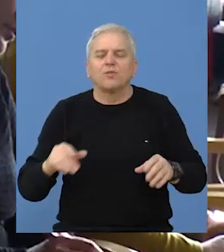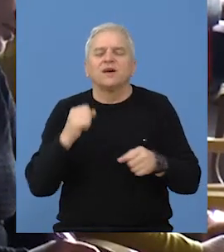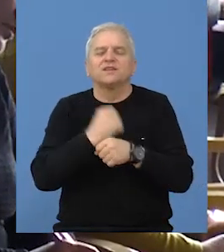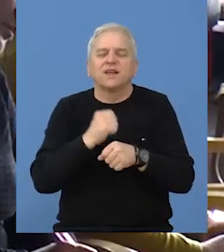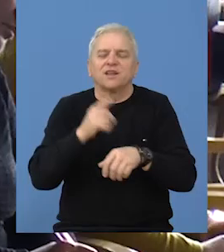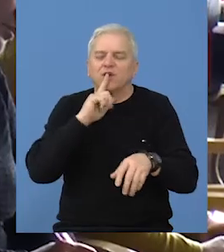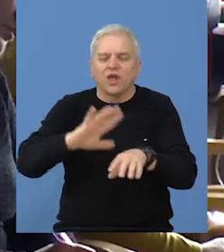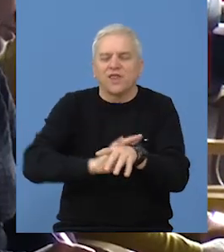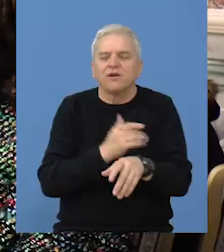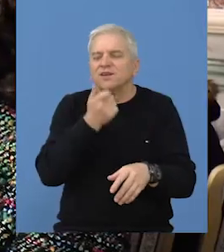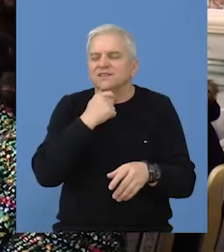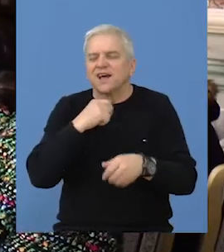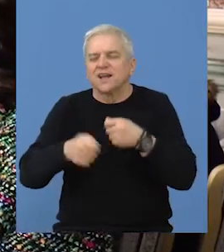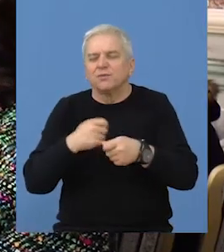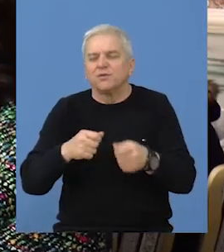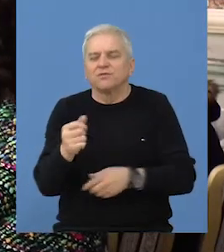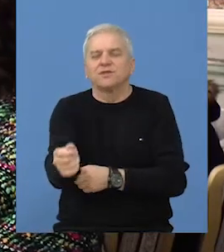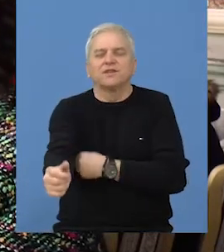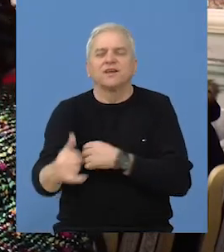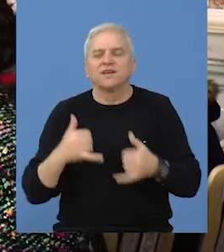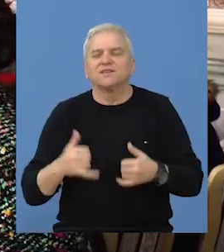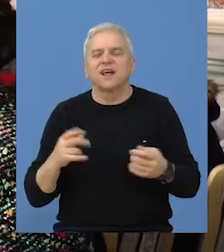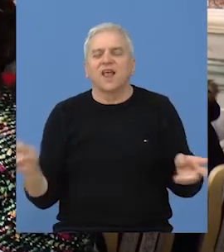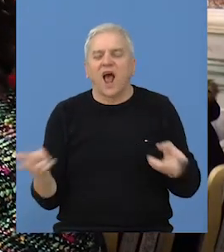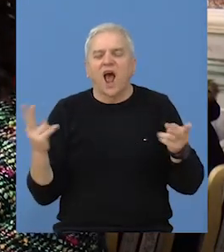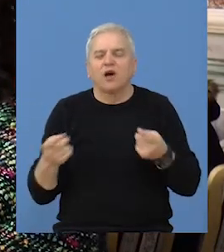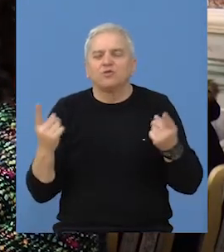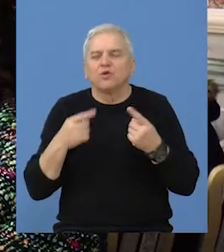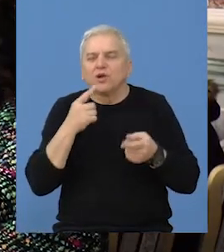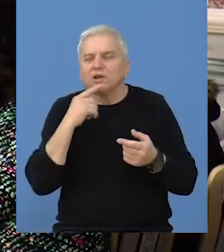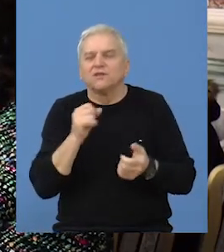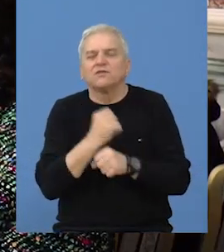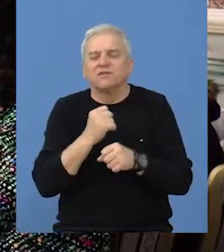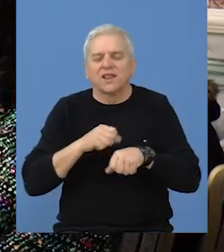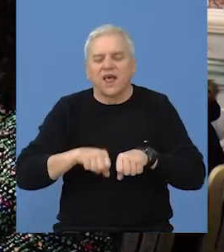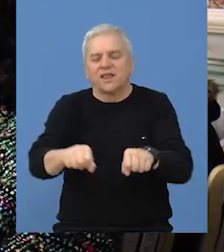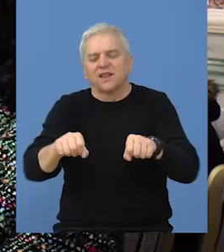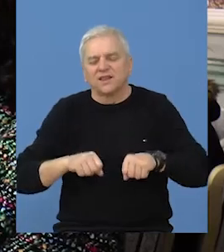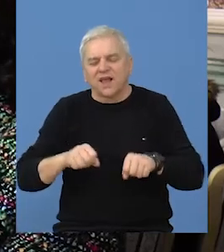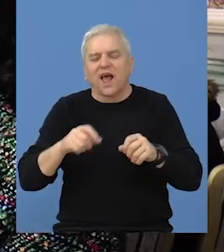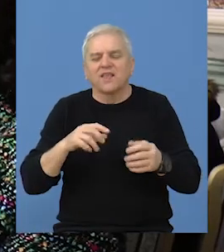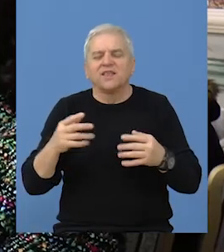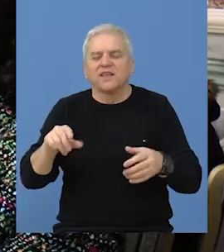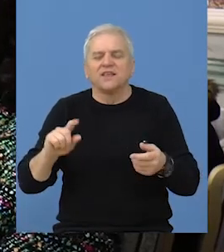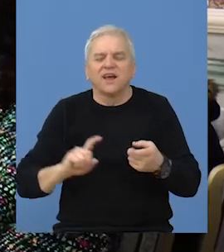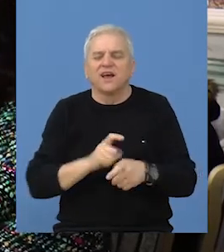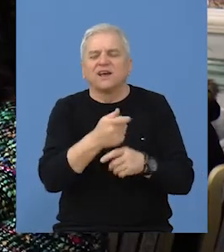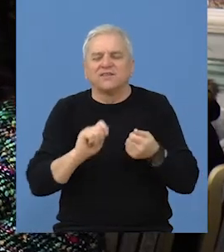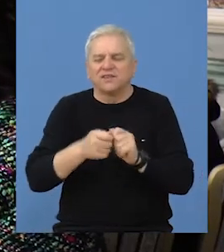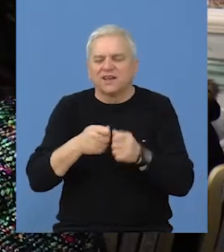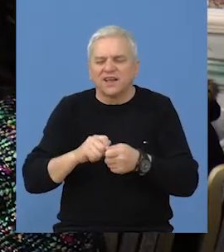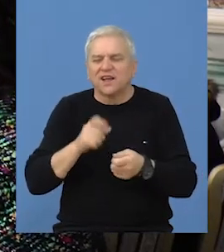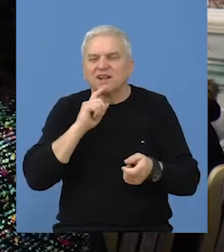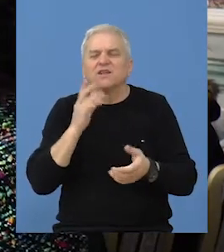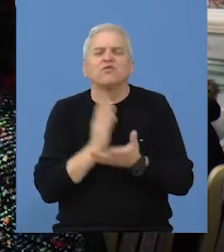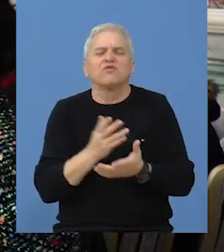negoje stare zanate. Trenutno nam je sada aktuelno ručno tkanje na razvojima, heklanje,